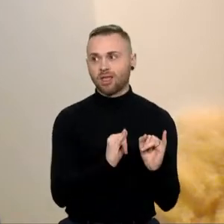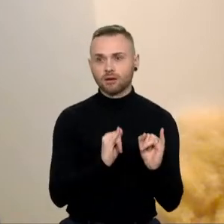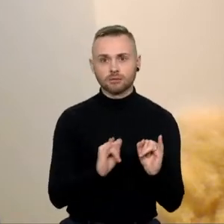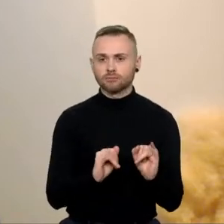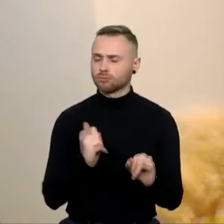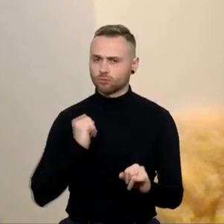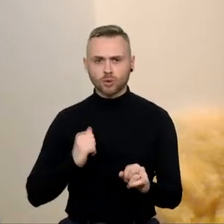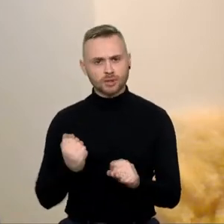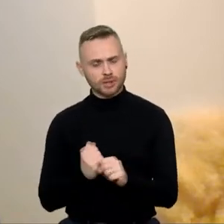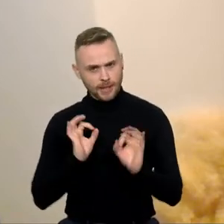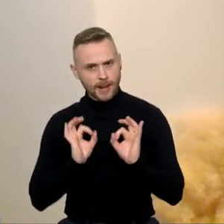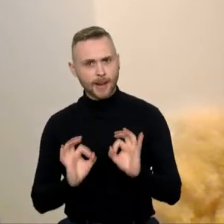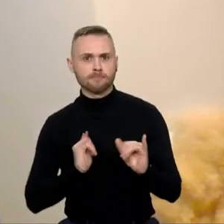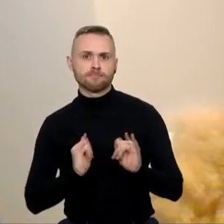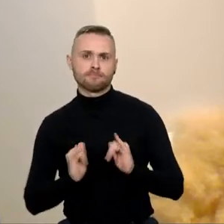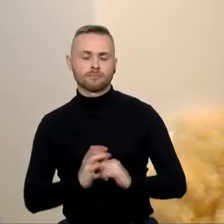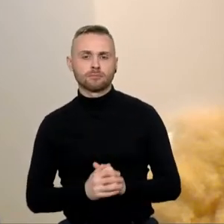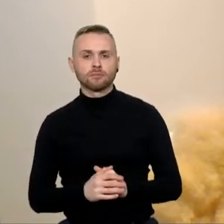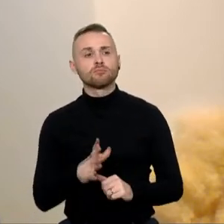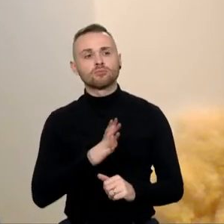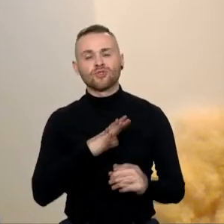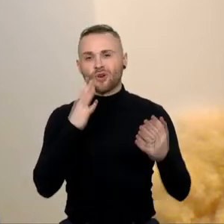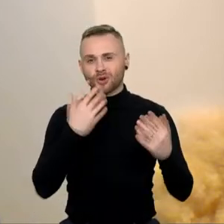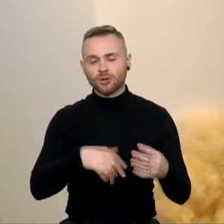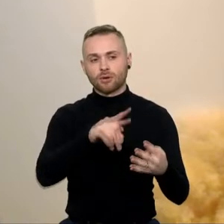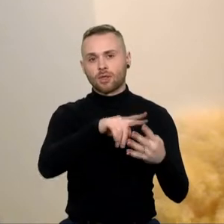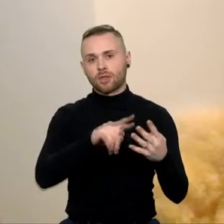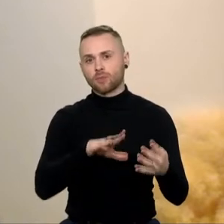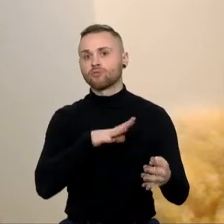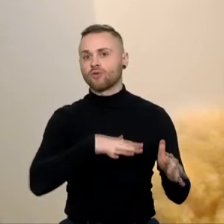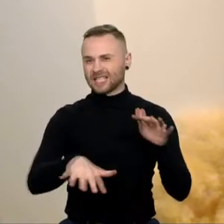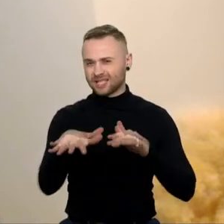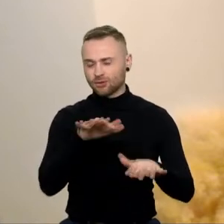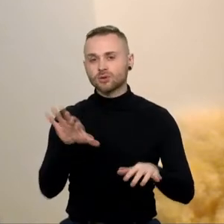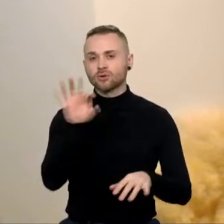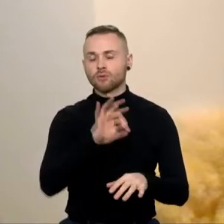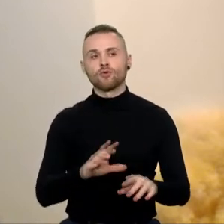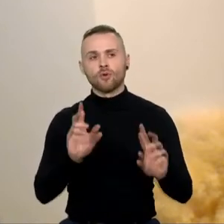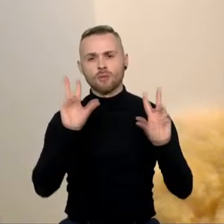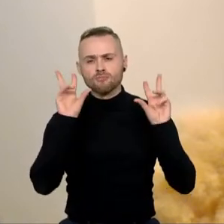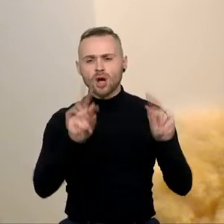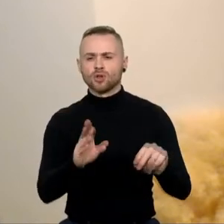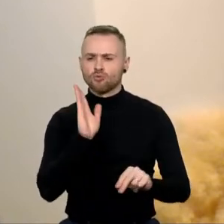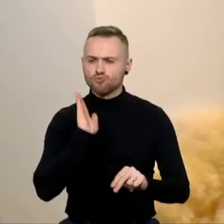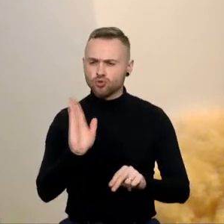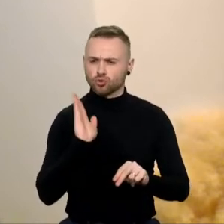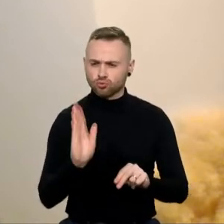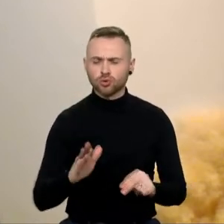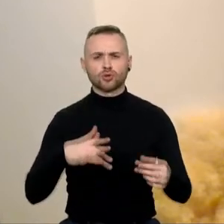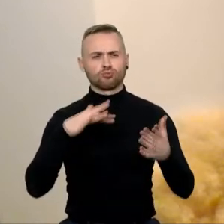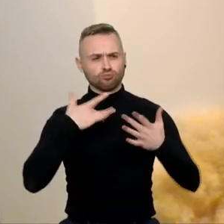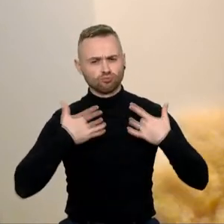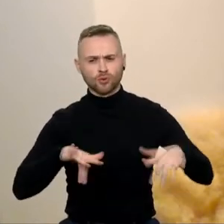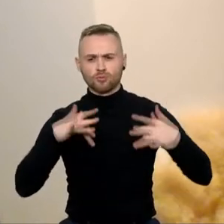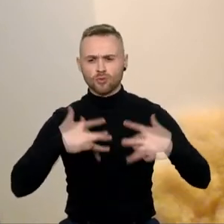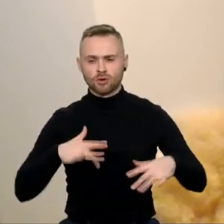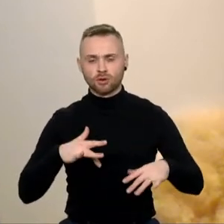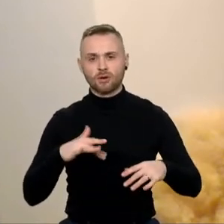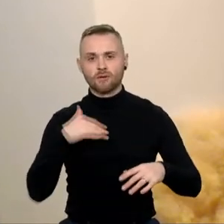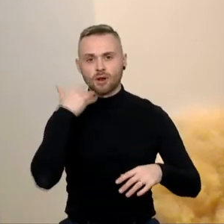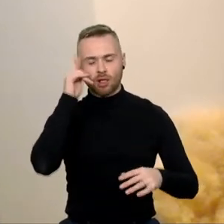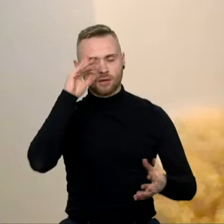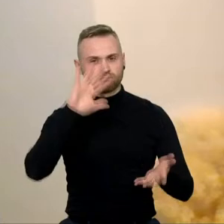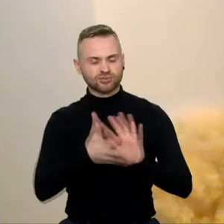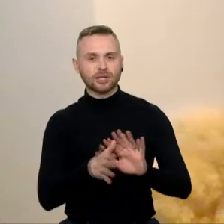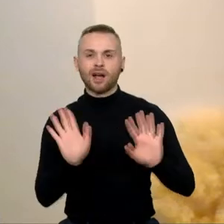Čia mes turėjom, aišku, poro jau tokių įdomių situacijų su pažadais atistatydinti paskui jų pakeitimais. Tai, nežinau,